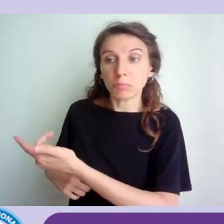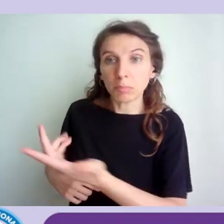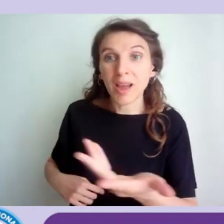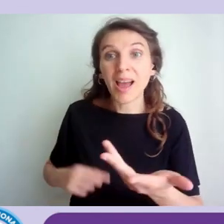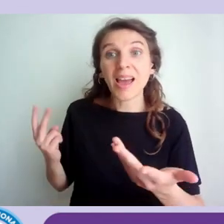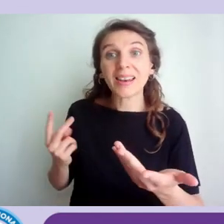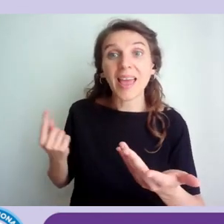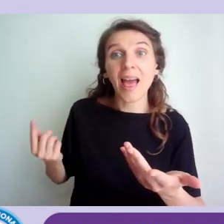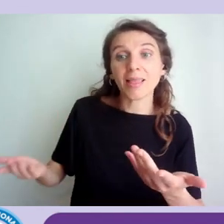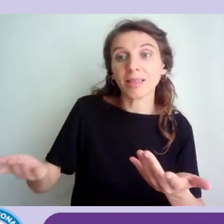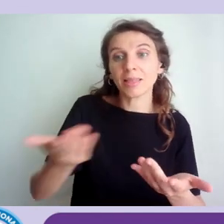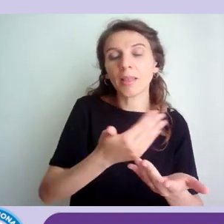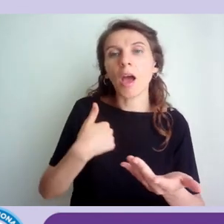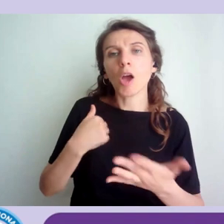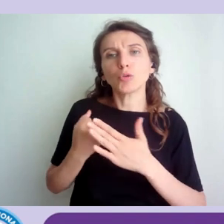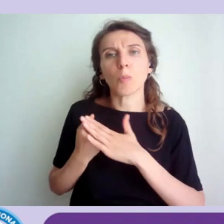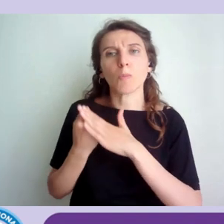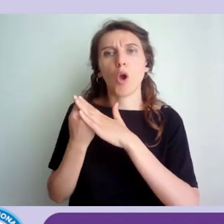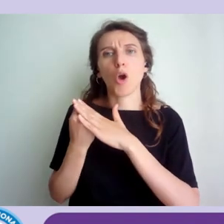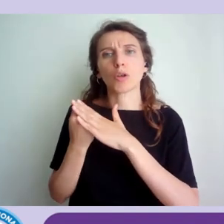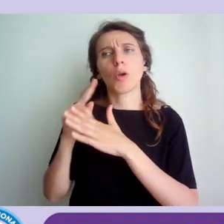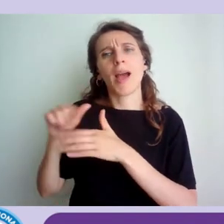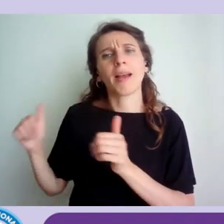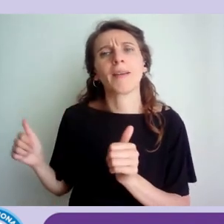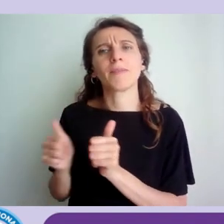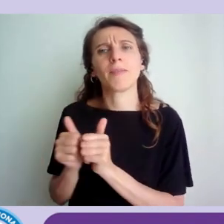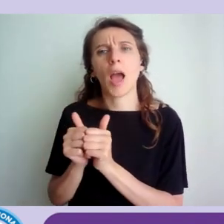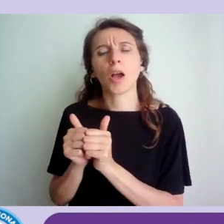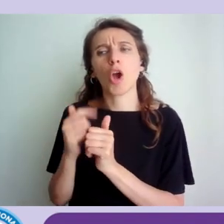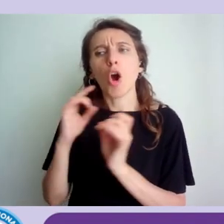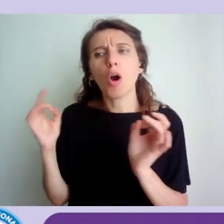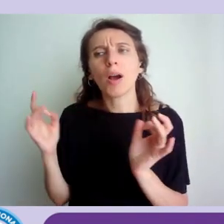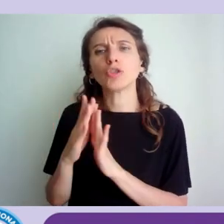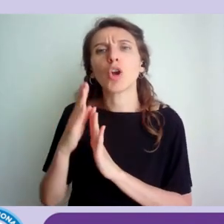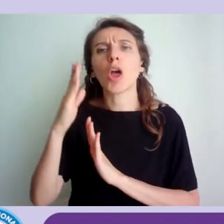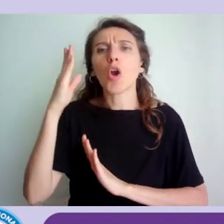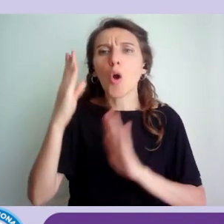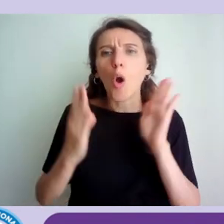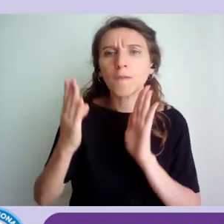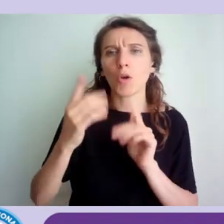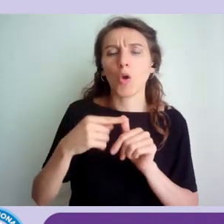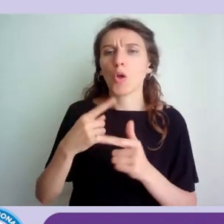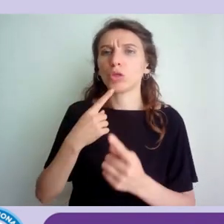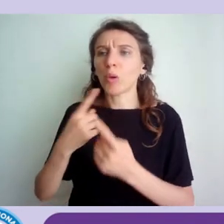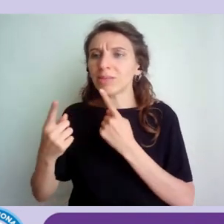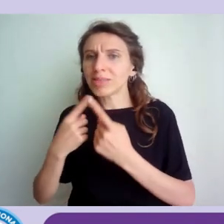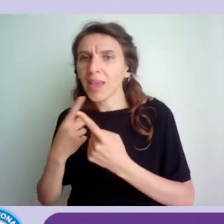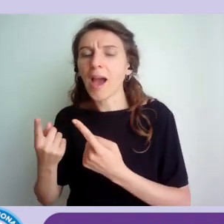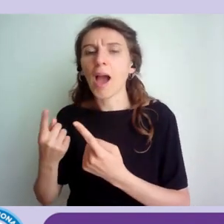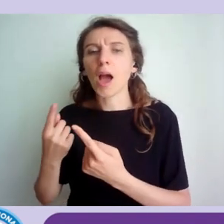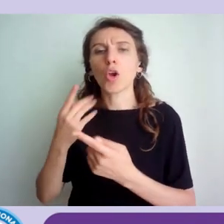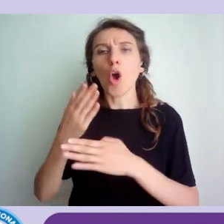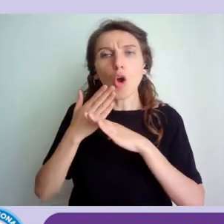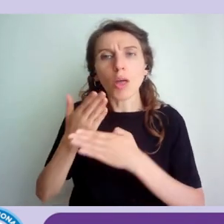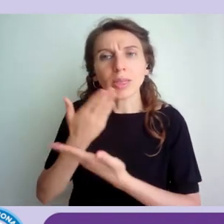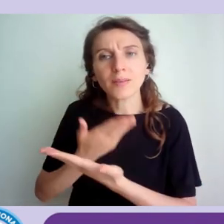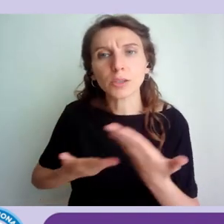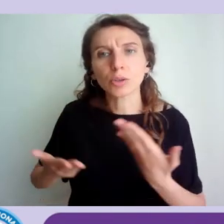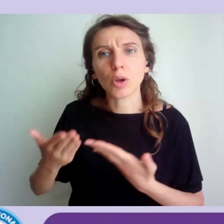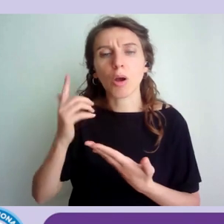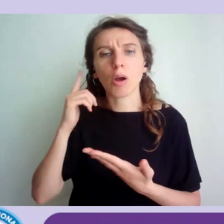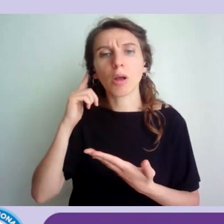sia sempre più eh momenti di confronto di dialogo eh di condivisione